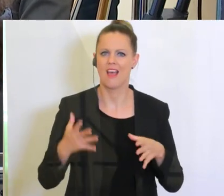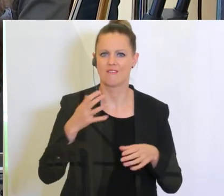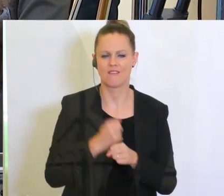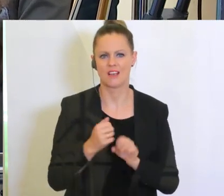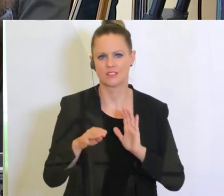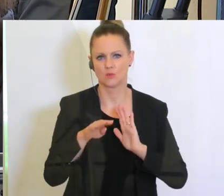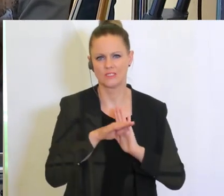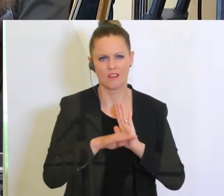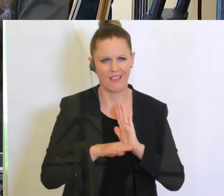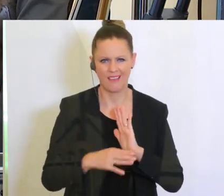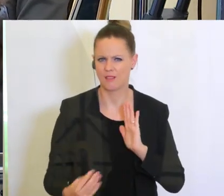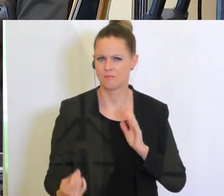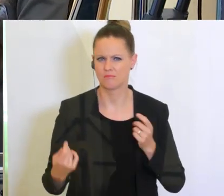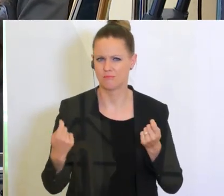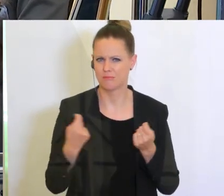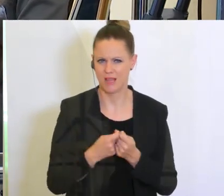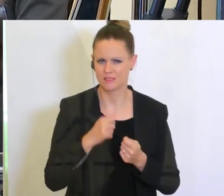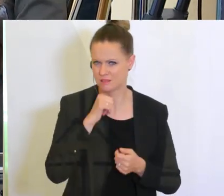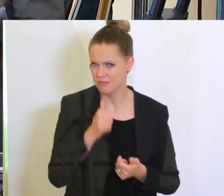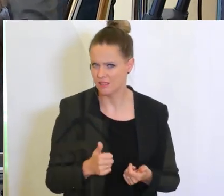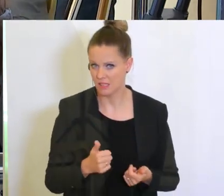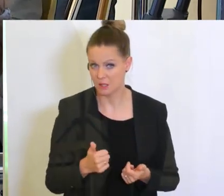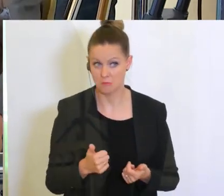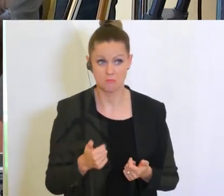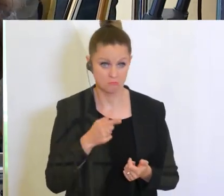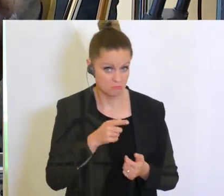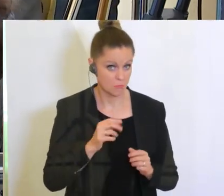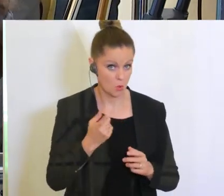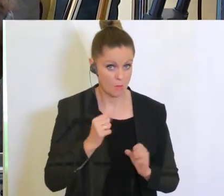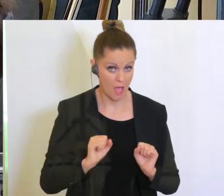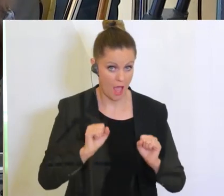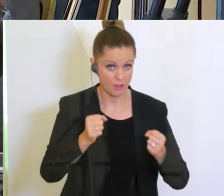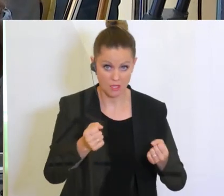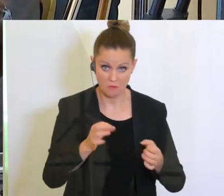konform sei. Die Frage ist, inwieweit werden Sie da in dieser Sache aktiv werden, demnächst noch.